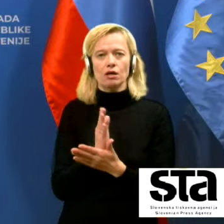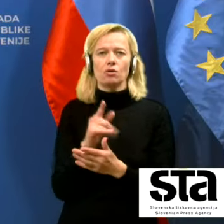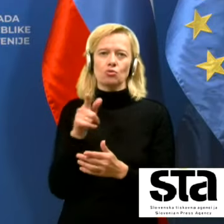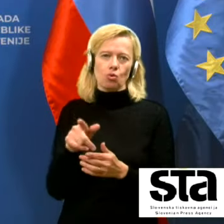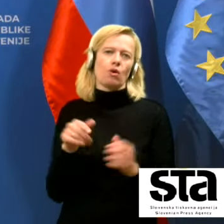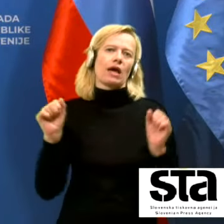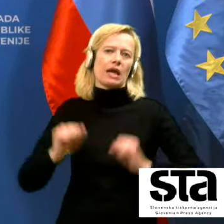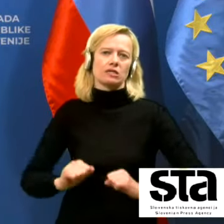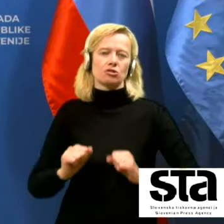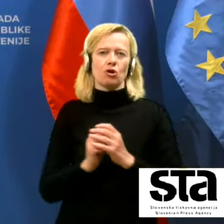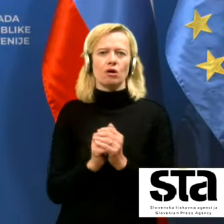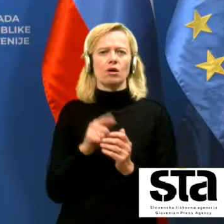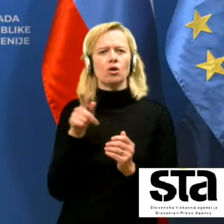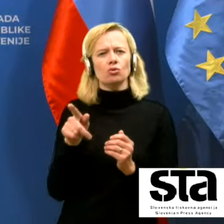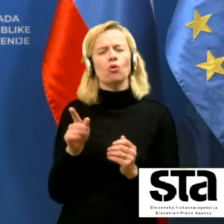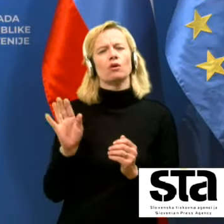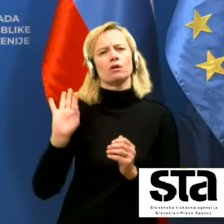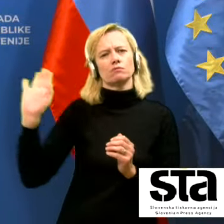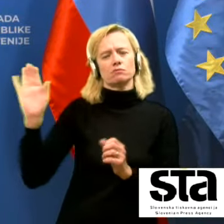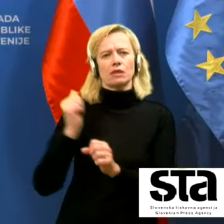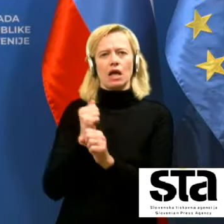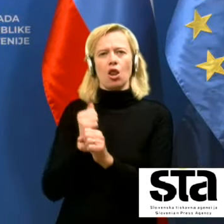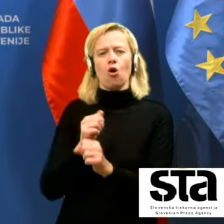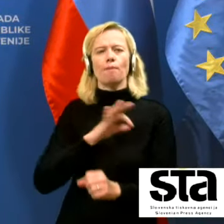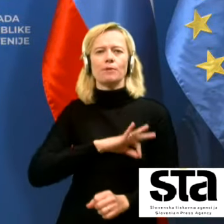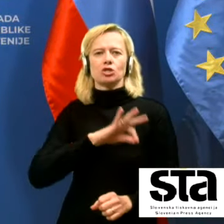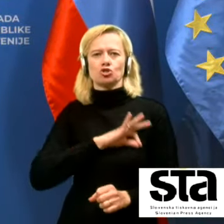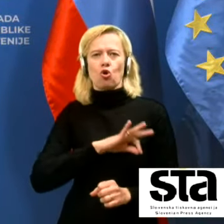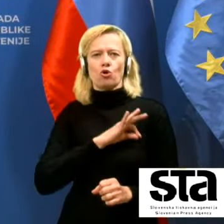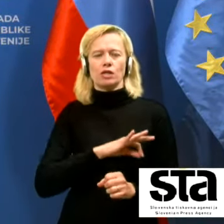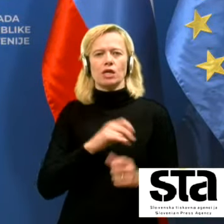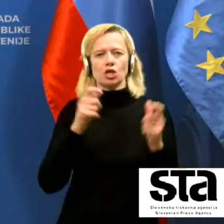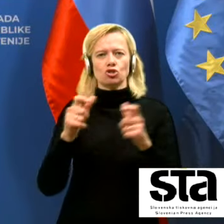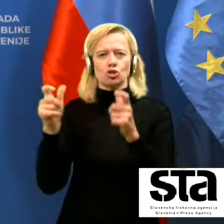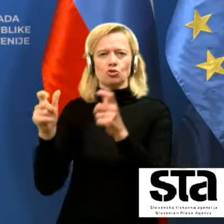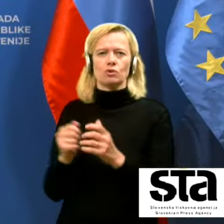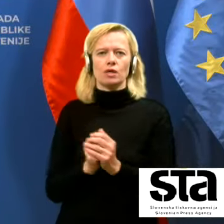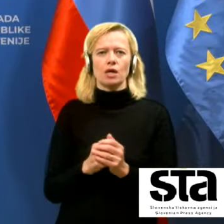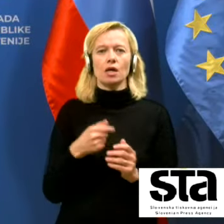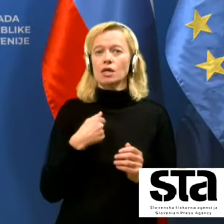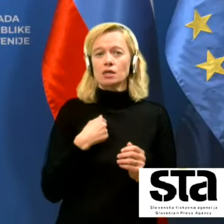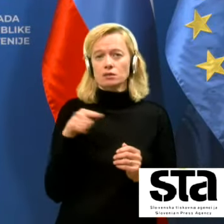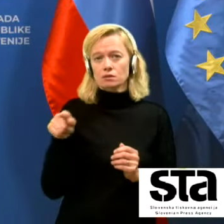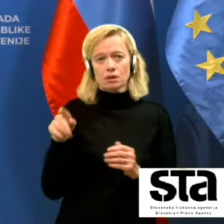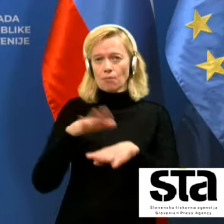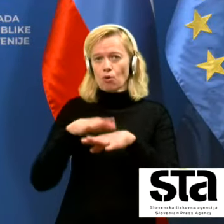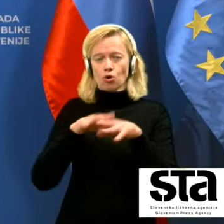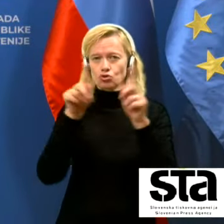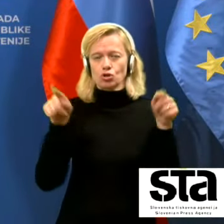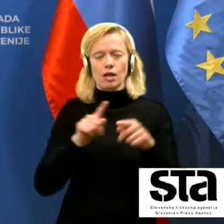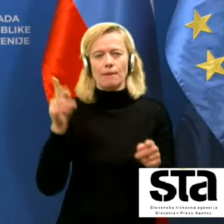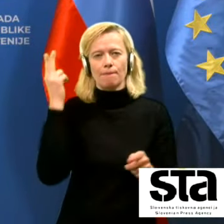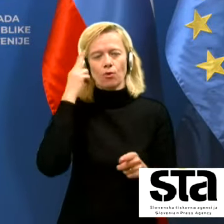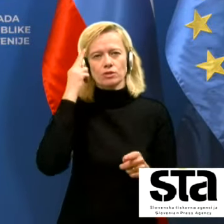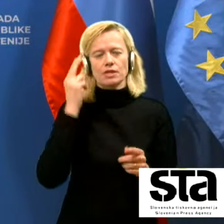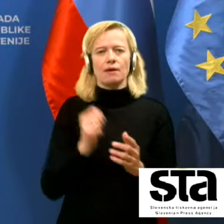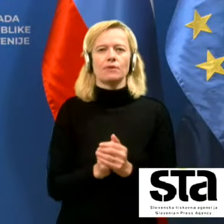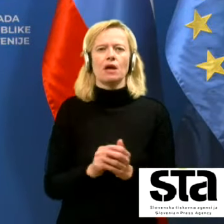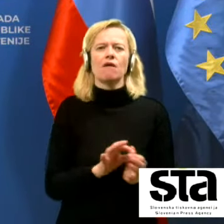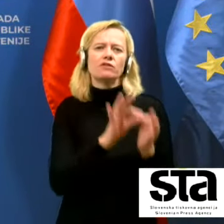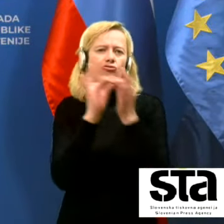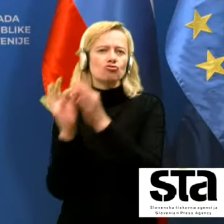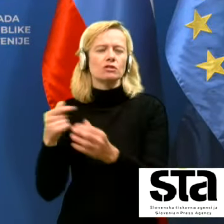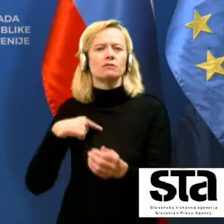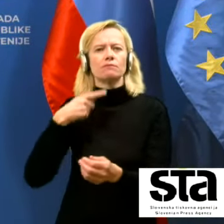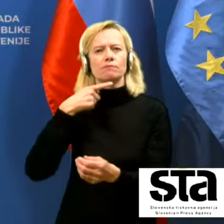to strani pristojnih institucij in jaz seveda tega poročila ne poznam več čas sem podpiral seveda da in